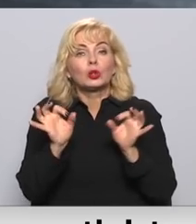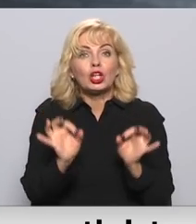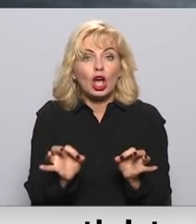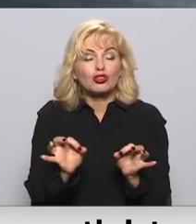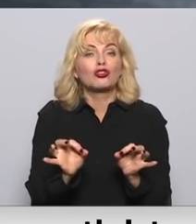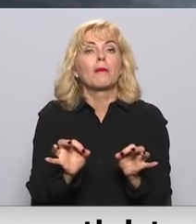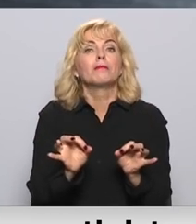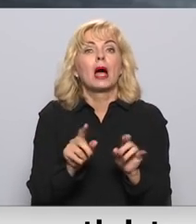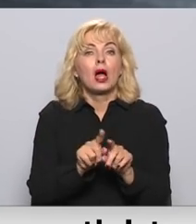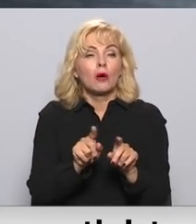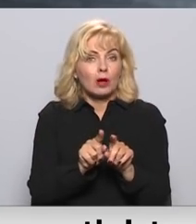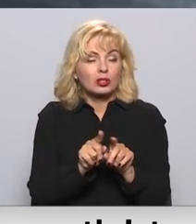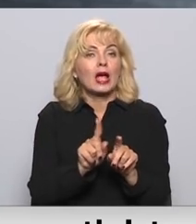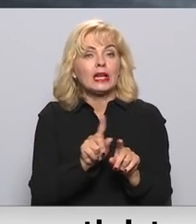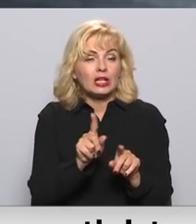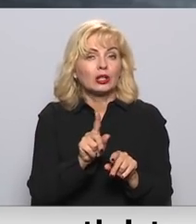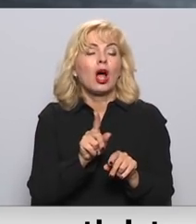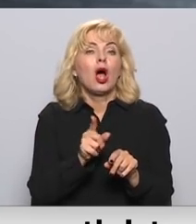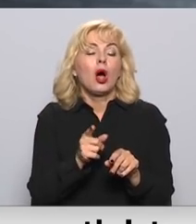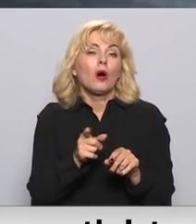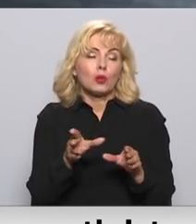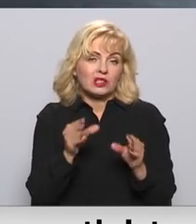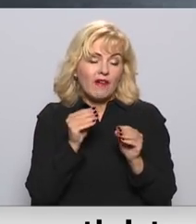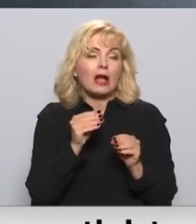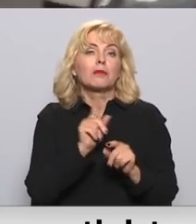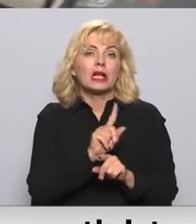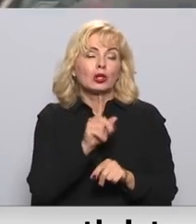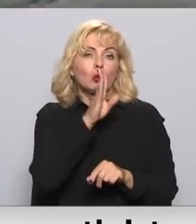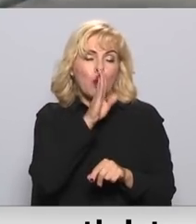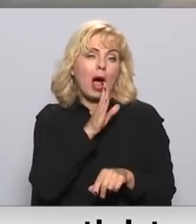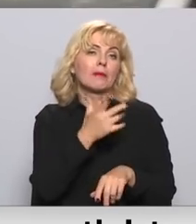uzturam ļoti, ļoti nopiedni šo vakcinācijas nepieciešamību.